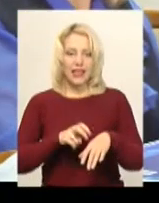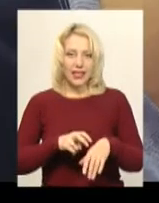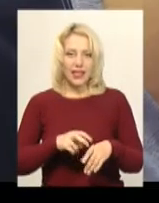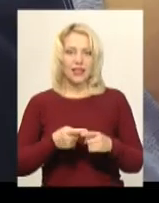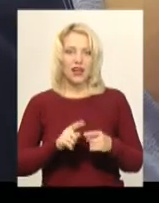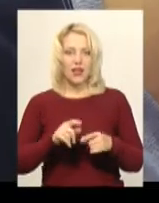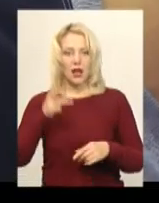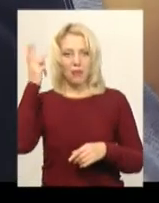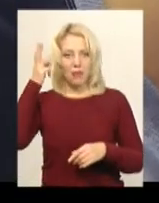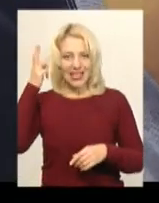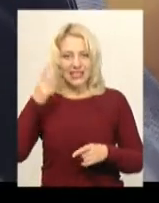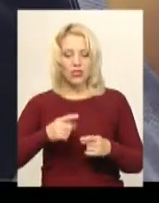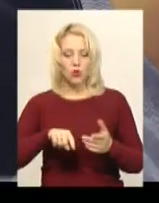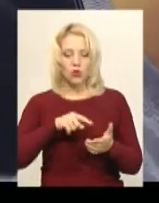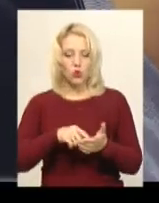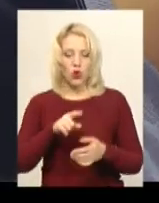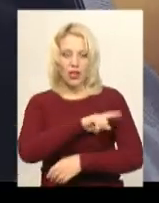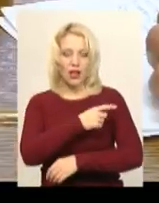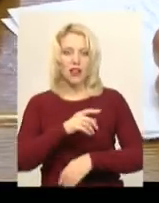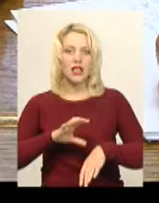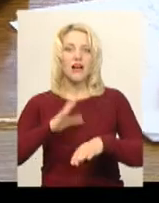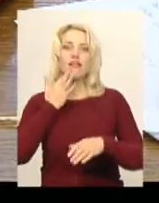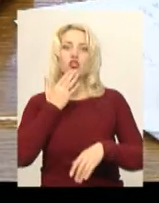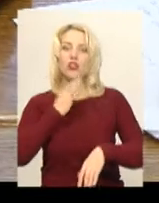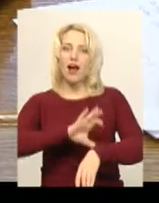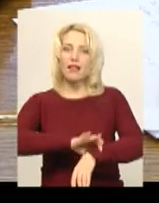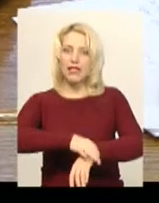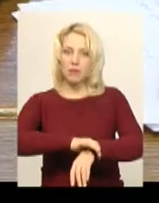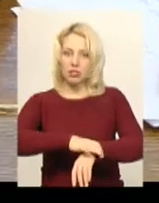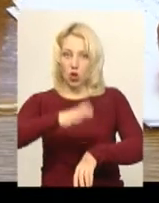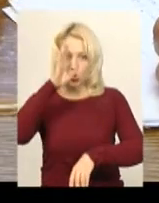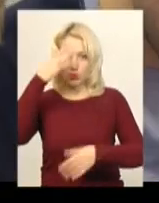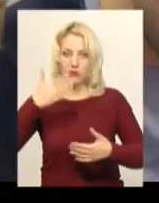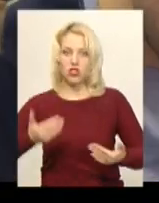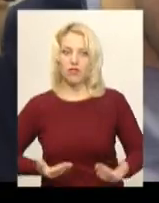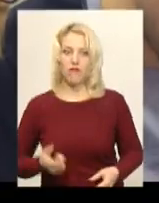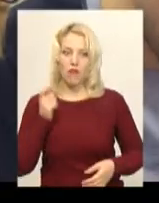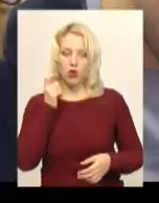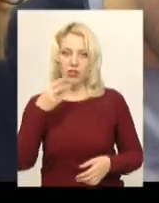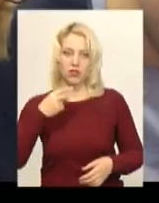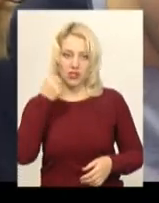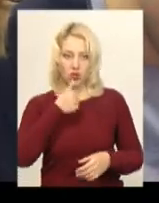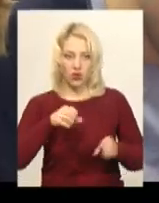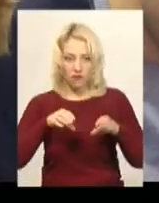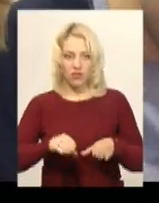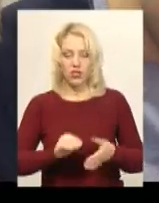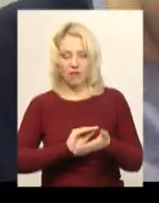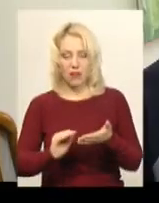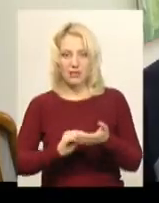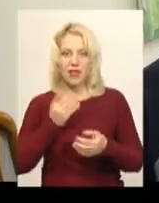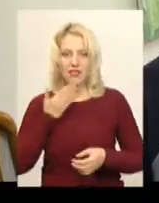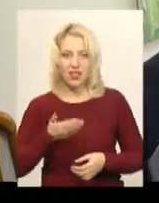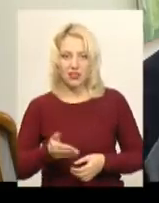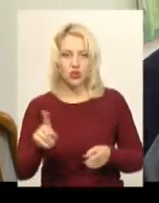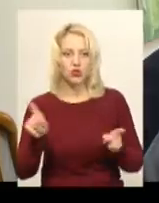обласної лікарні Мурат Зайналов за національністю азербайджанець. В Україні хлопець живе 20 років, каже. Вирішив написати диктант,